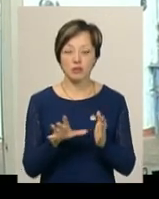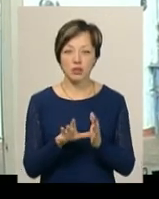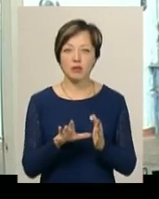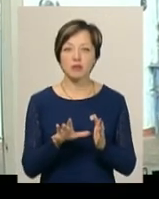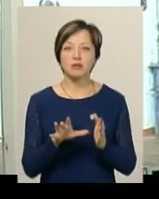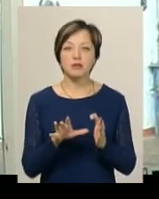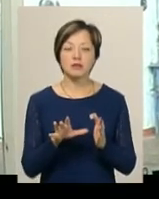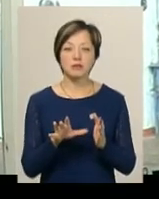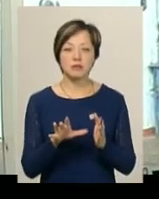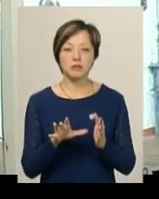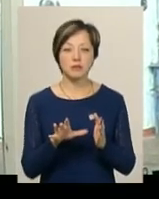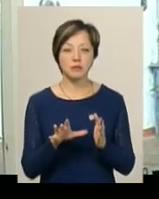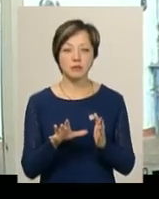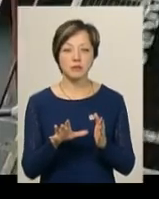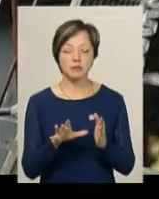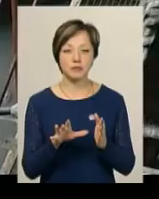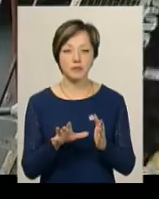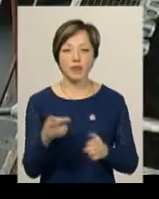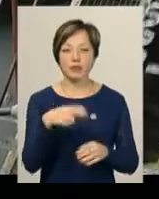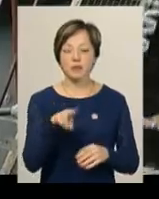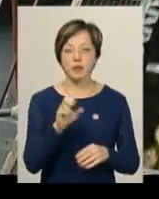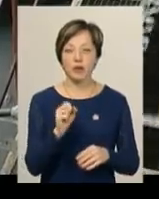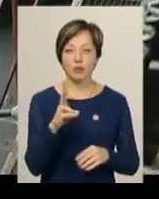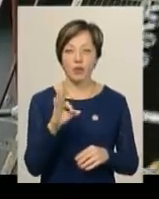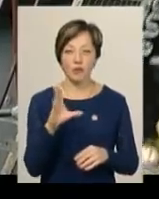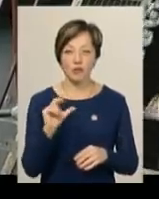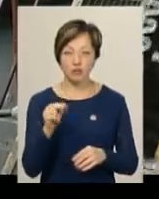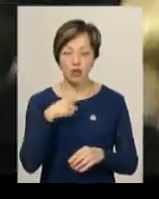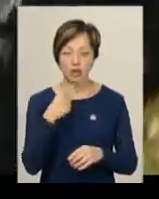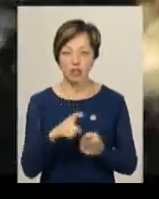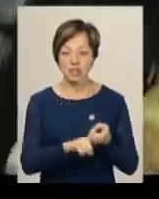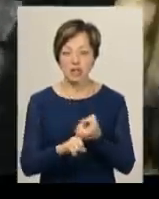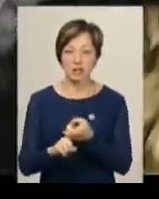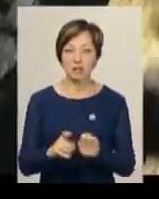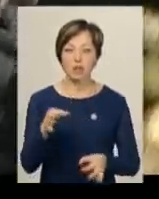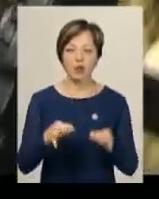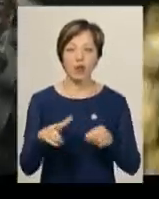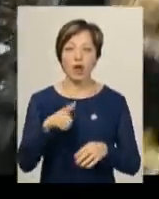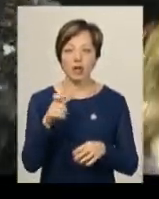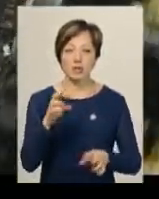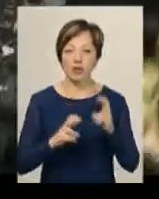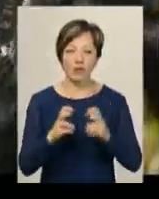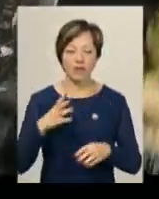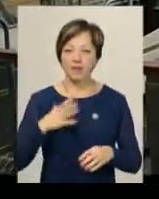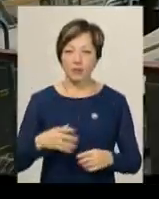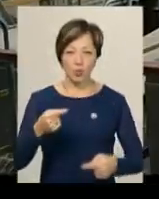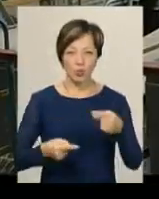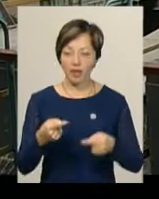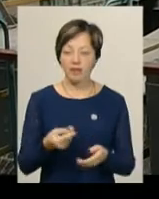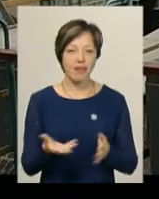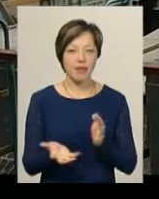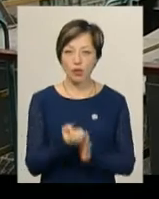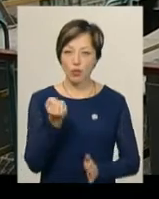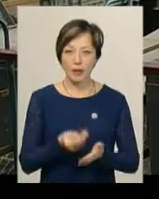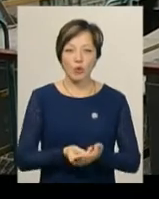виробами, даємо. Дмитро Данкович каже, залежні від природного газозаводи, не витримають конкуренції, не врятує і підняття